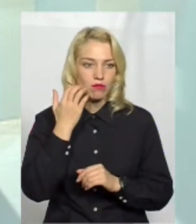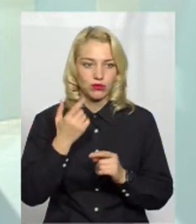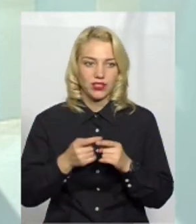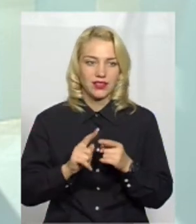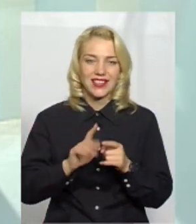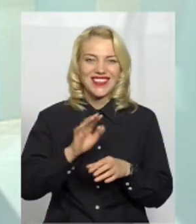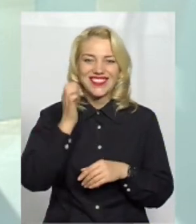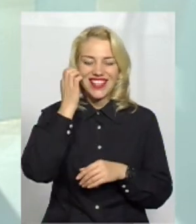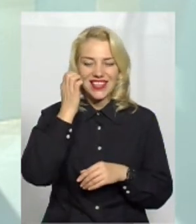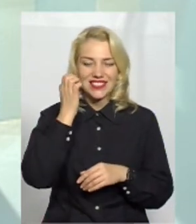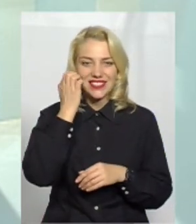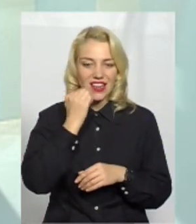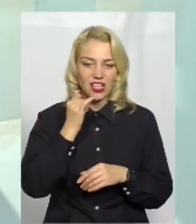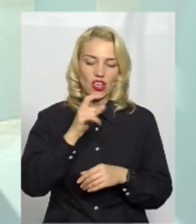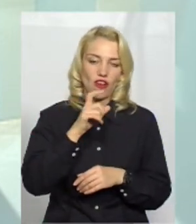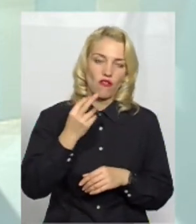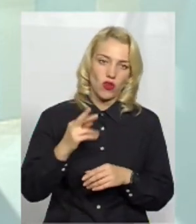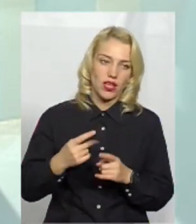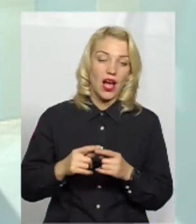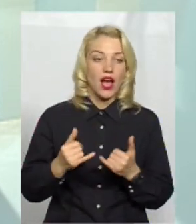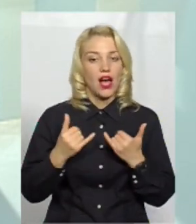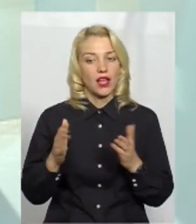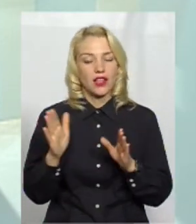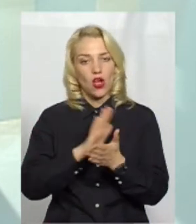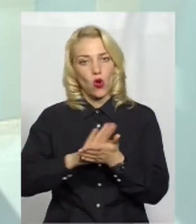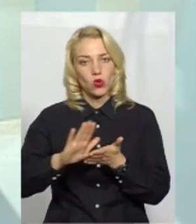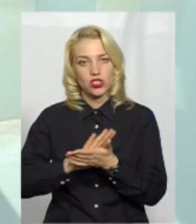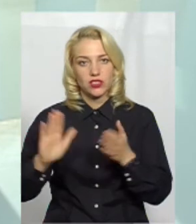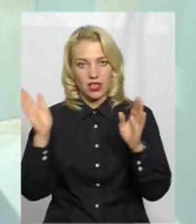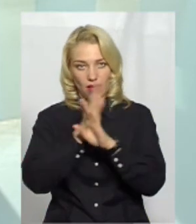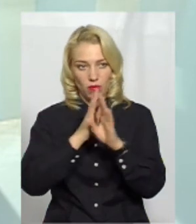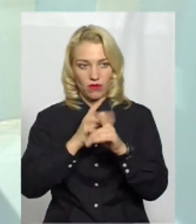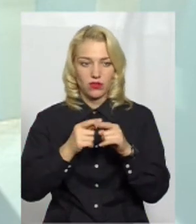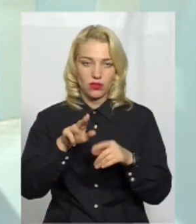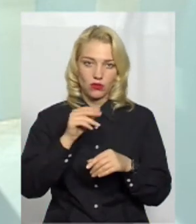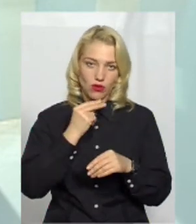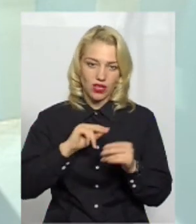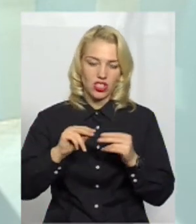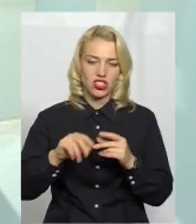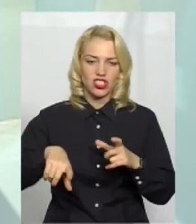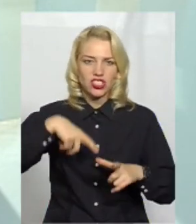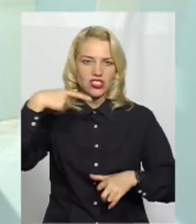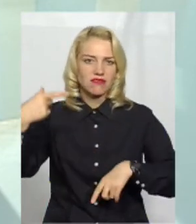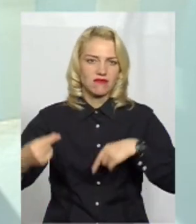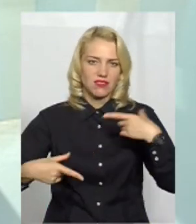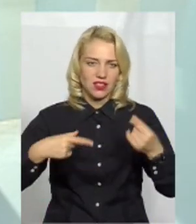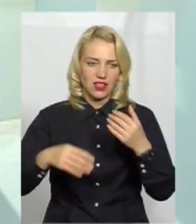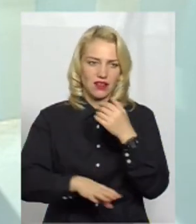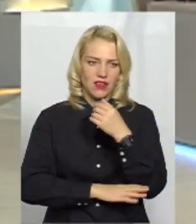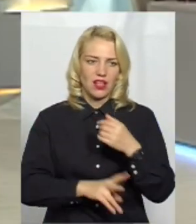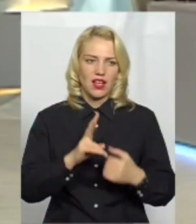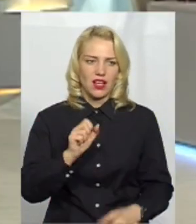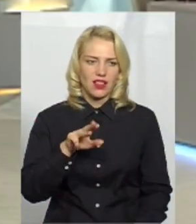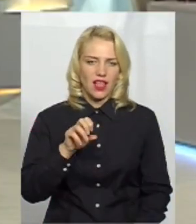листові і хвойні. Якщо брати для того, для очищення повітря, то, звичайно, краще широколисні дерева. Ми говоримо зараз і про